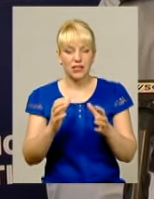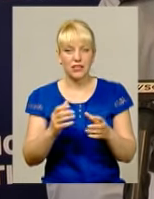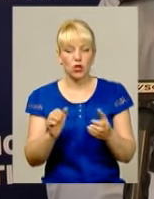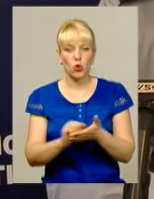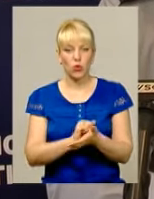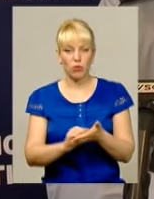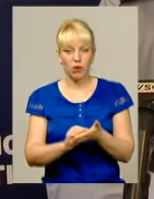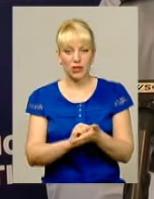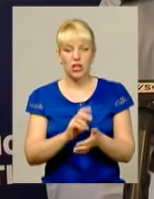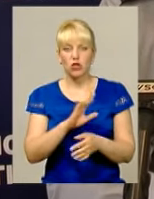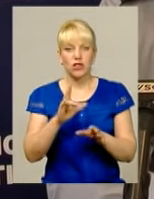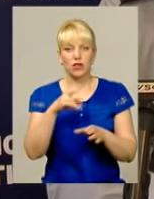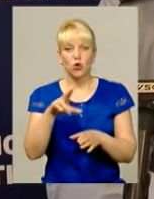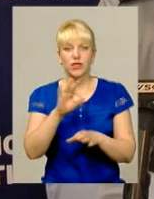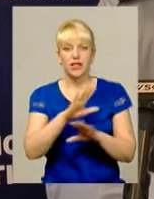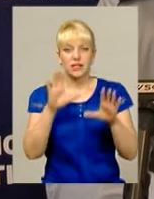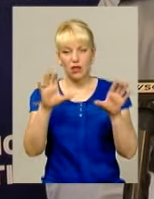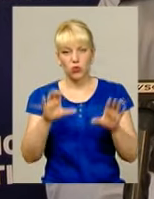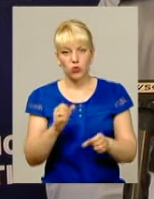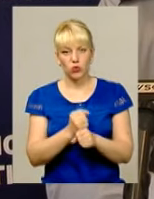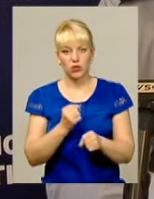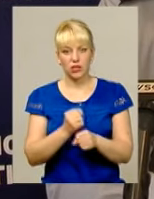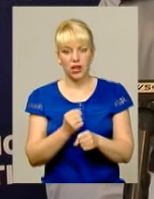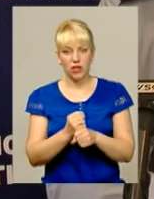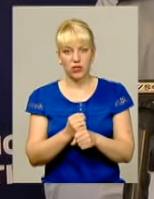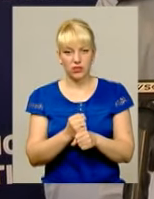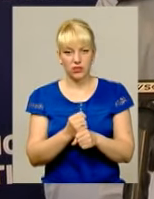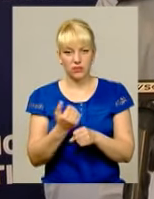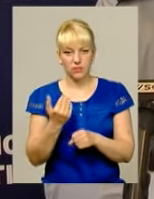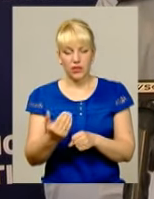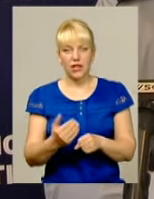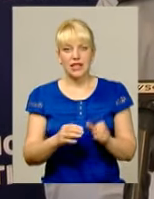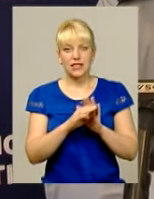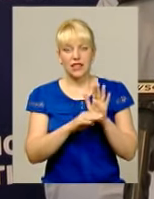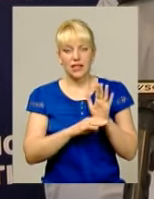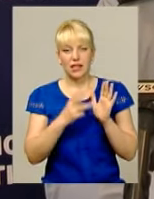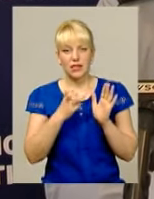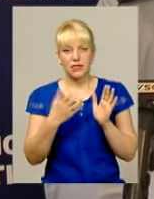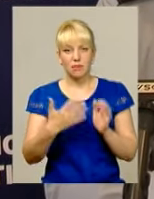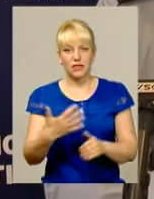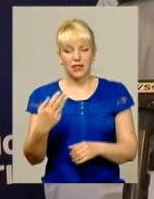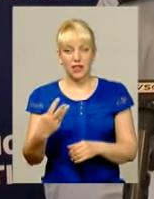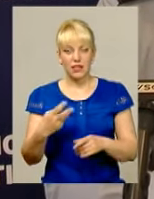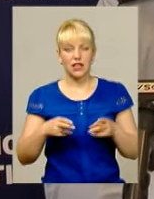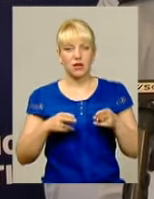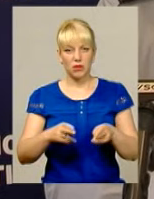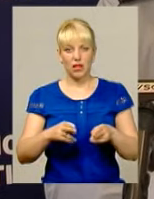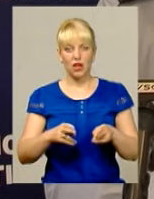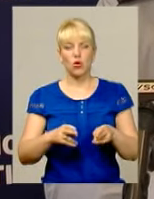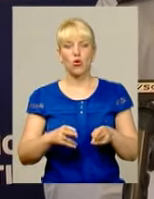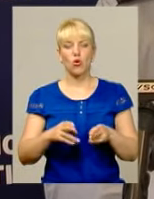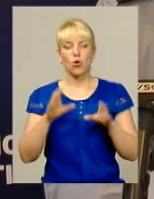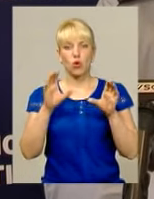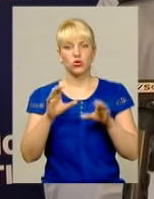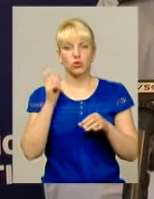діяльність таких осіб з приводу присвоєння оцих владних повноважень Стаття 353 Кримінального кодексу, частина